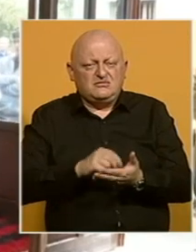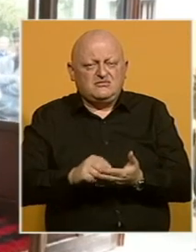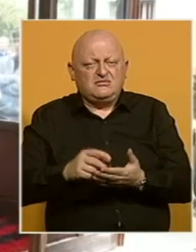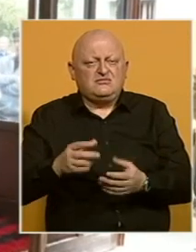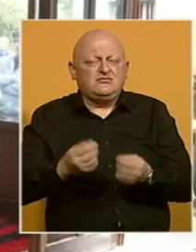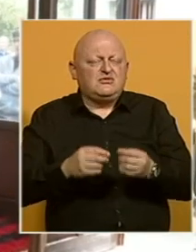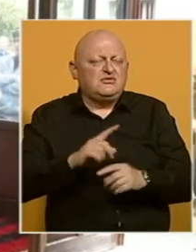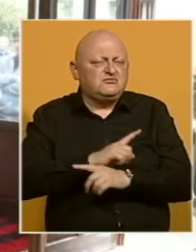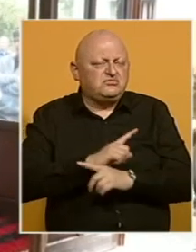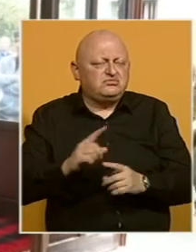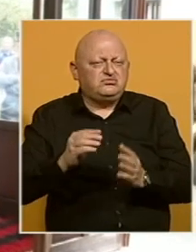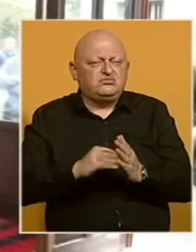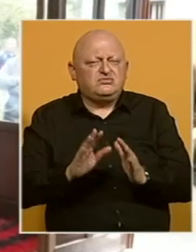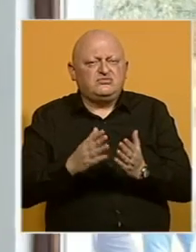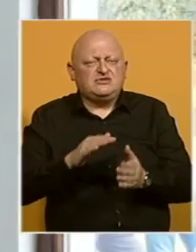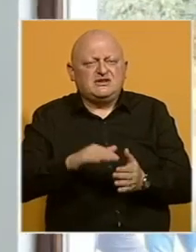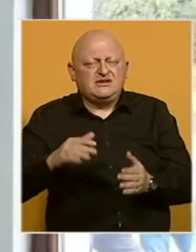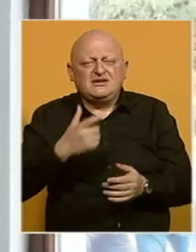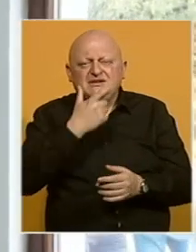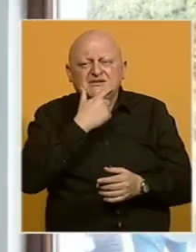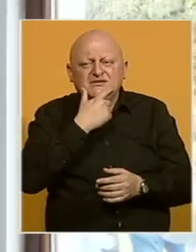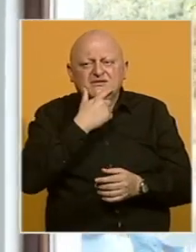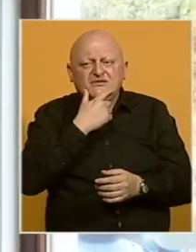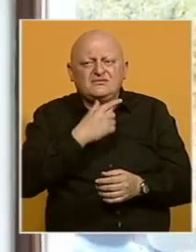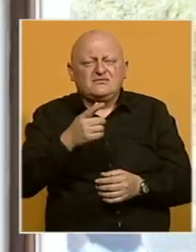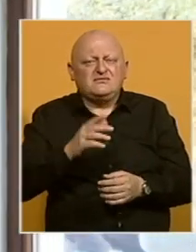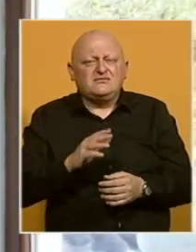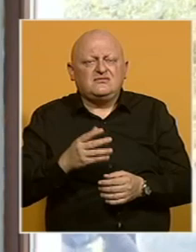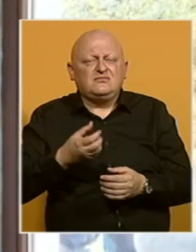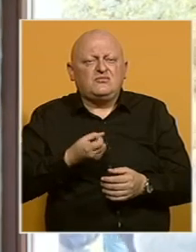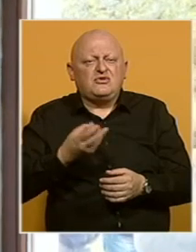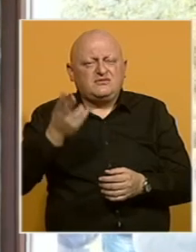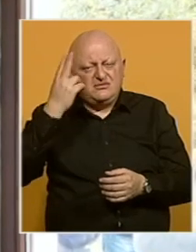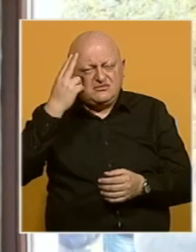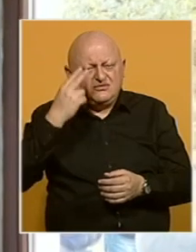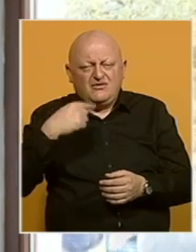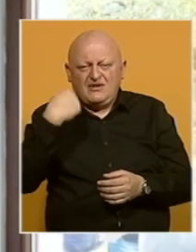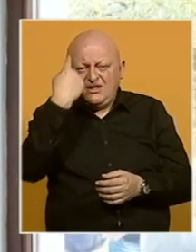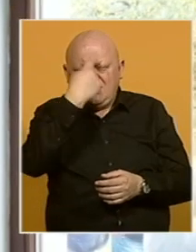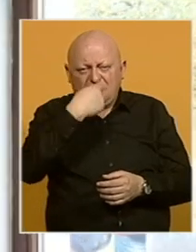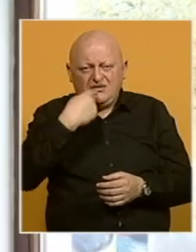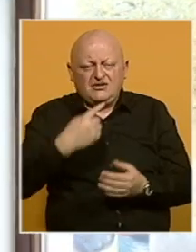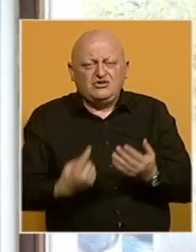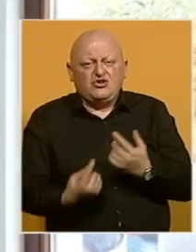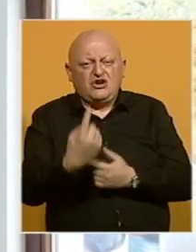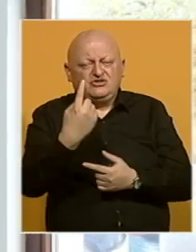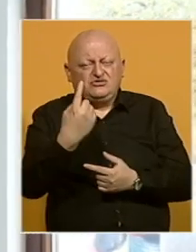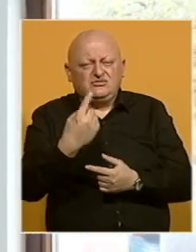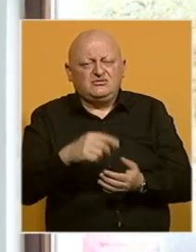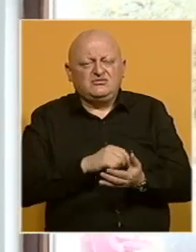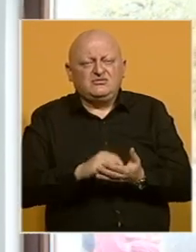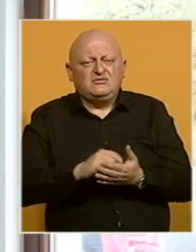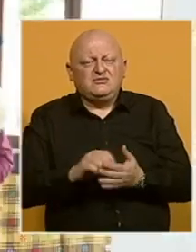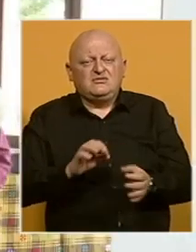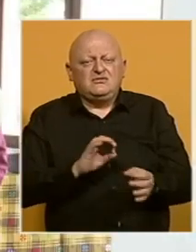romana, pripovjedaka i poezije za djecu i starije, tvurec zanimljivih i upečatljivih likova i događaja. Pisao je